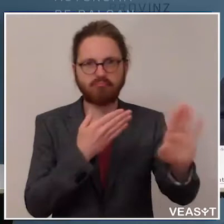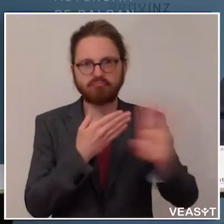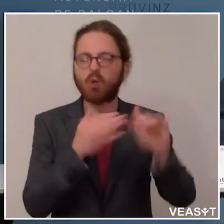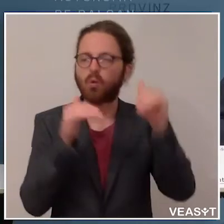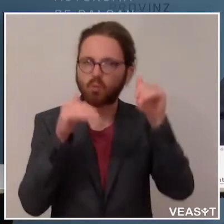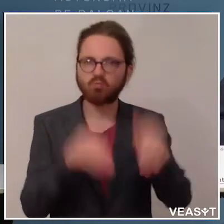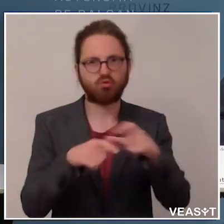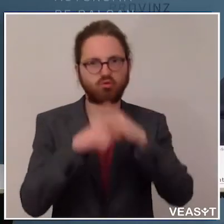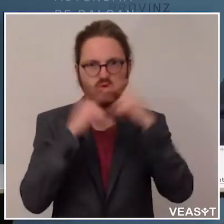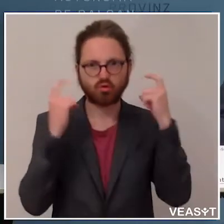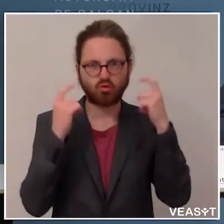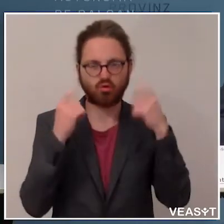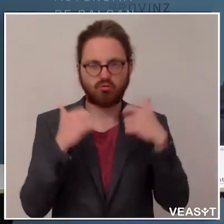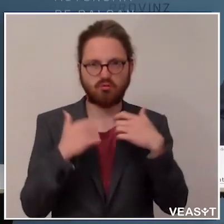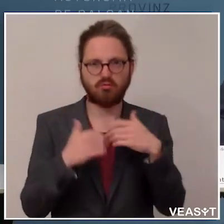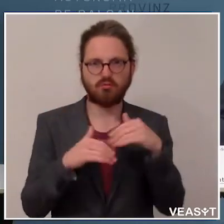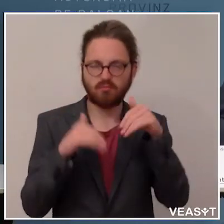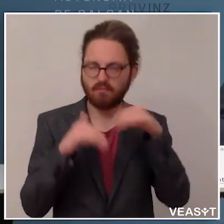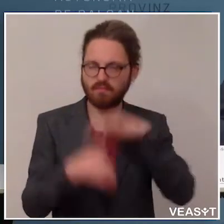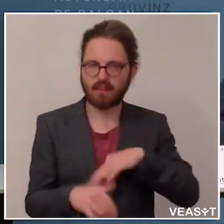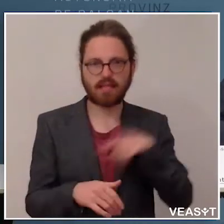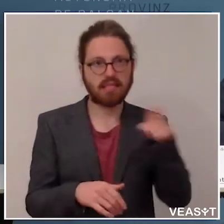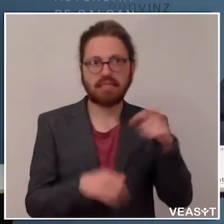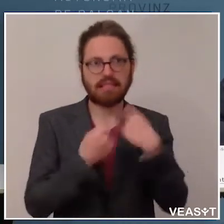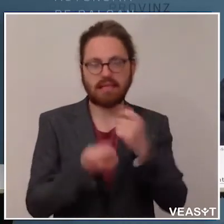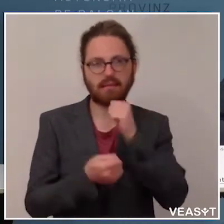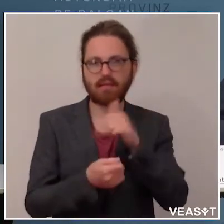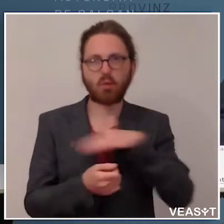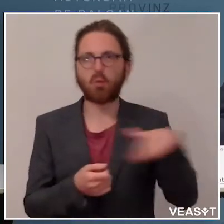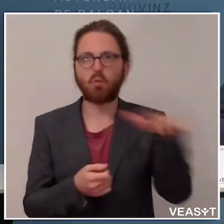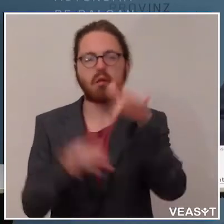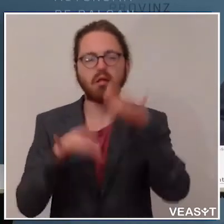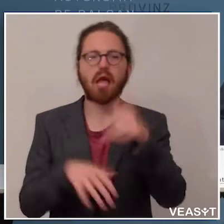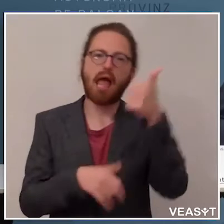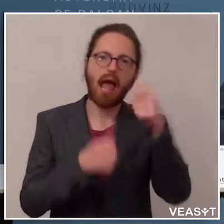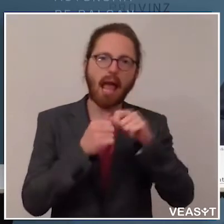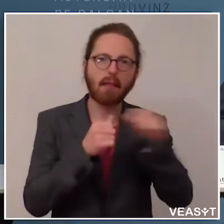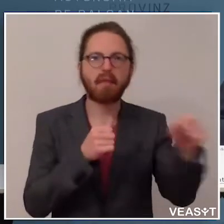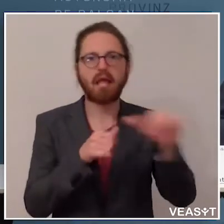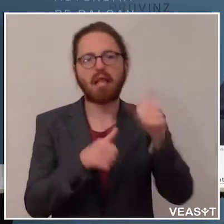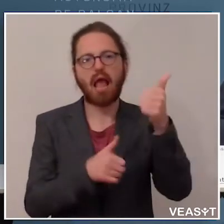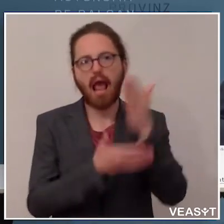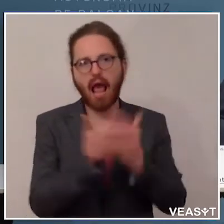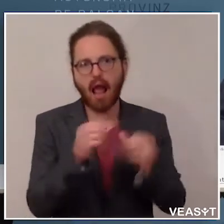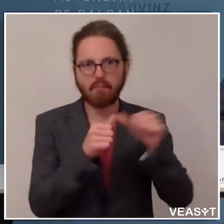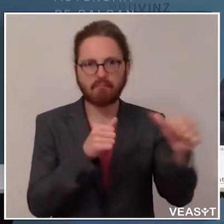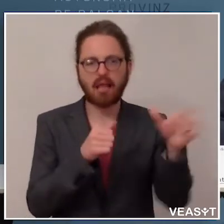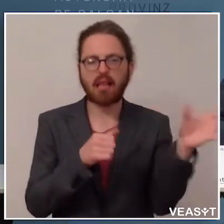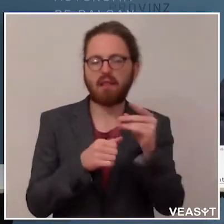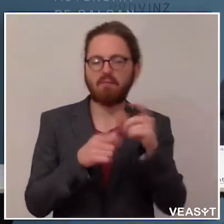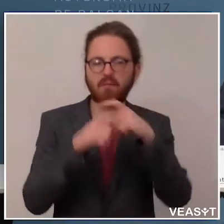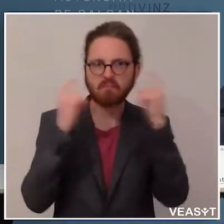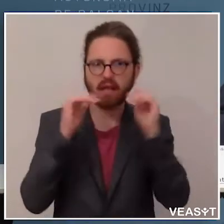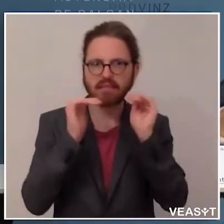eine Schutzmaske tragen. Das gibt es nicht überall, manche haben eineinhalb Meter, andere Länder haben einen Meter, ab einem Meter ist die Schutzmaskenpflicht bei uns zwei.